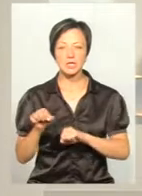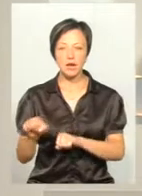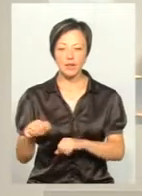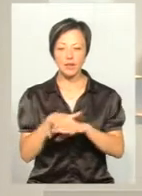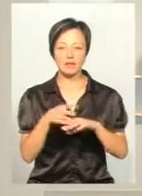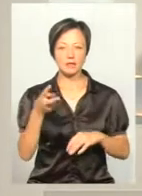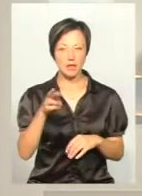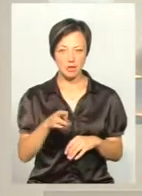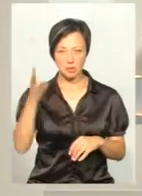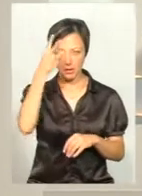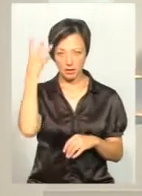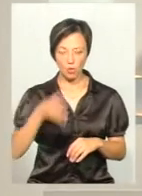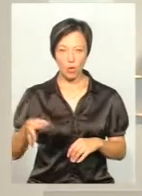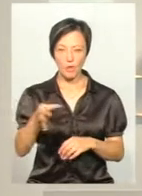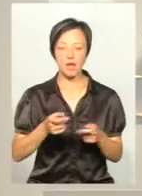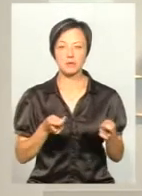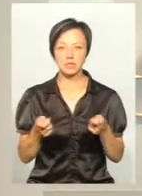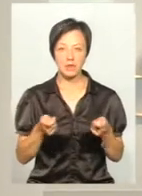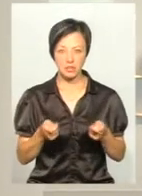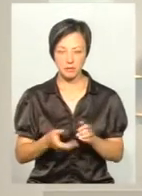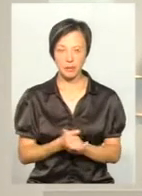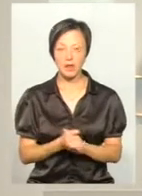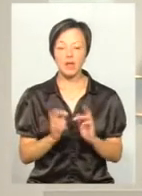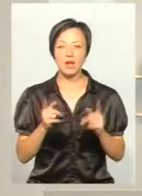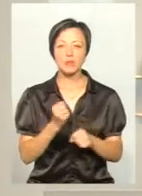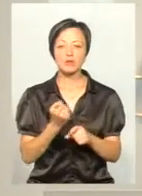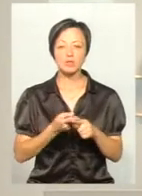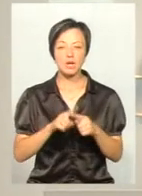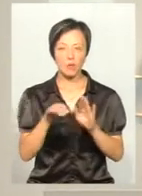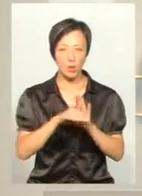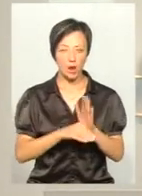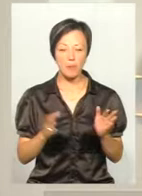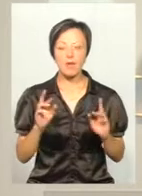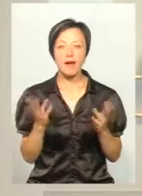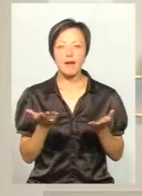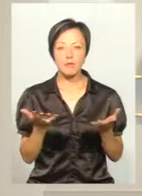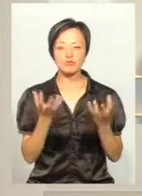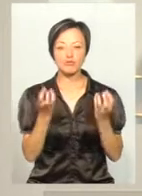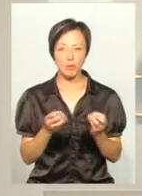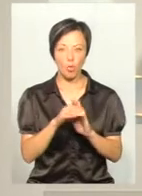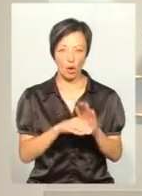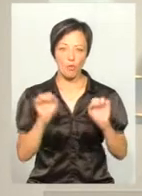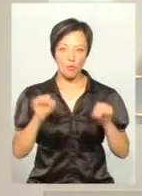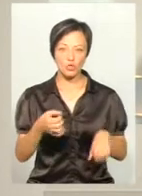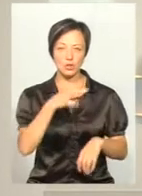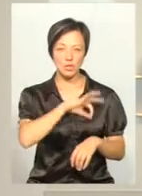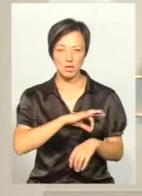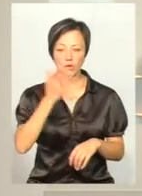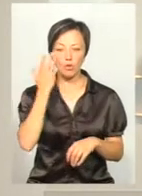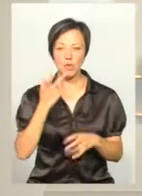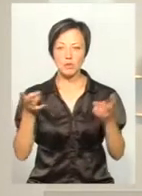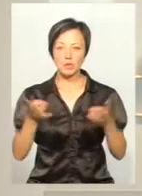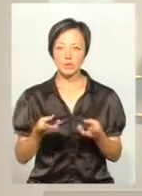населення Хмельницької облдержадміністрації. Як діє ця програма і якими програмами ще можна скористатись, коли